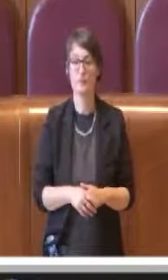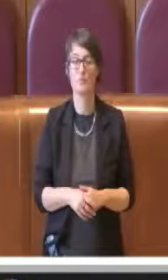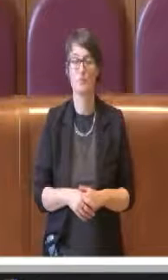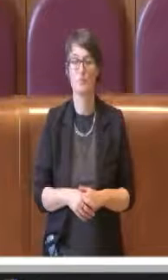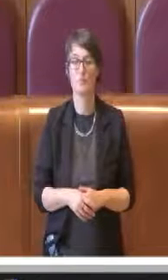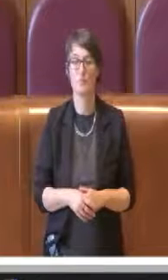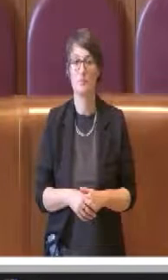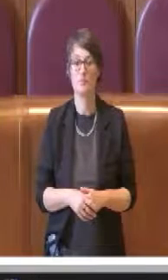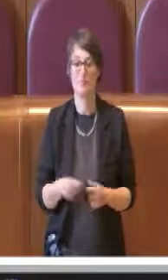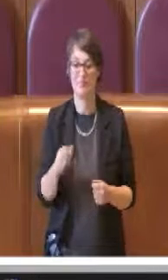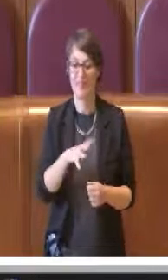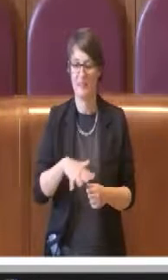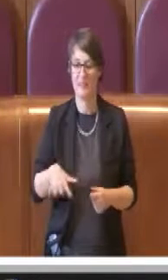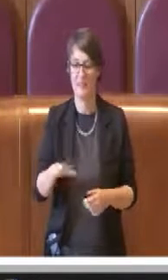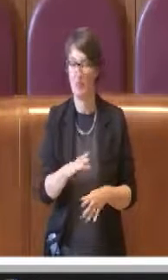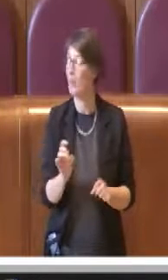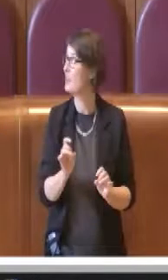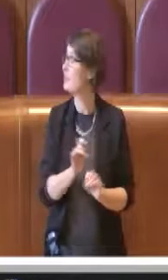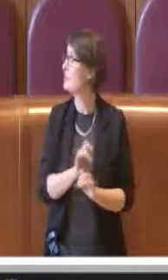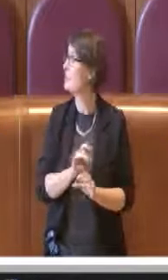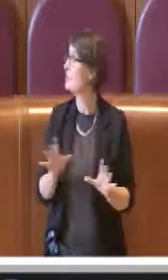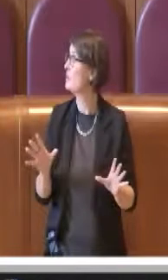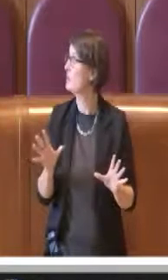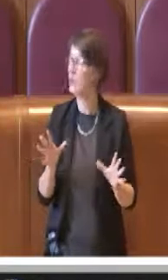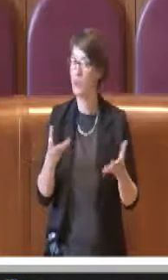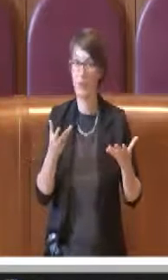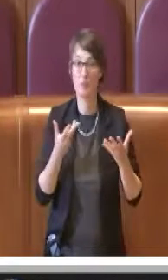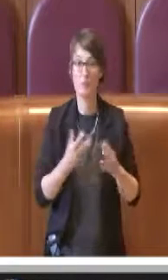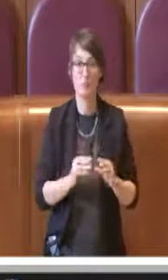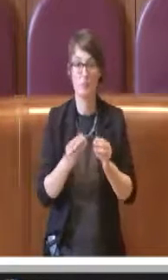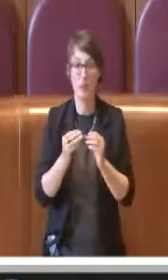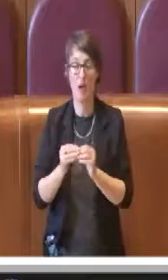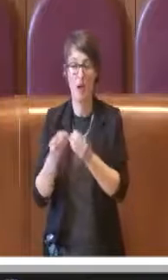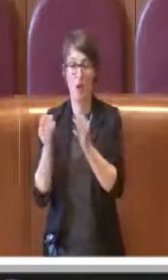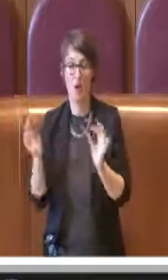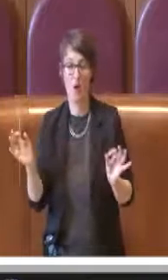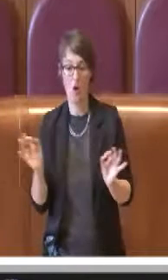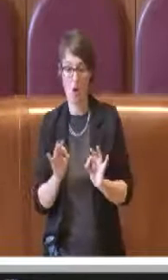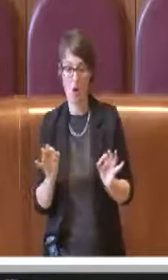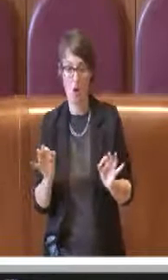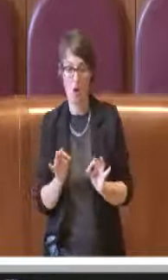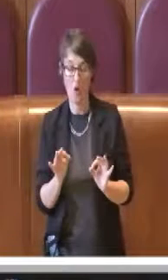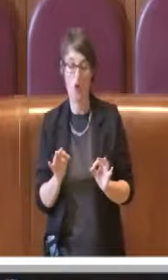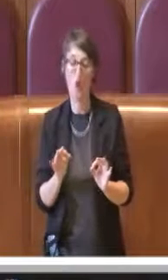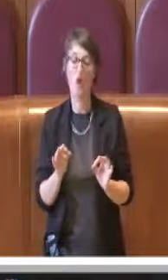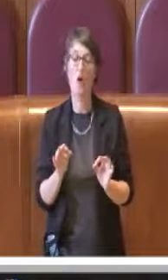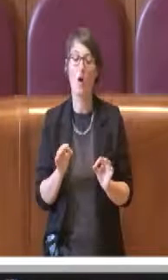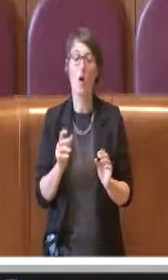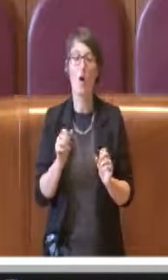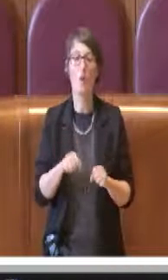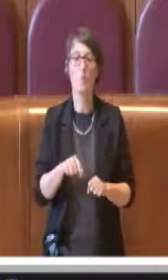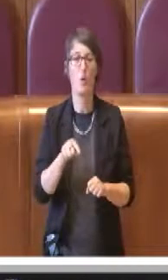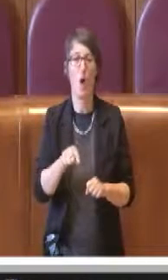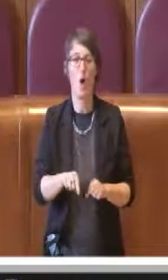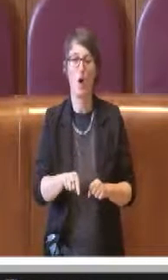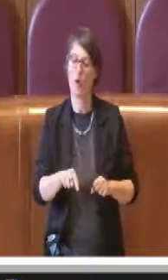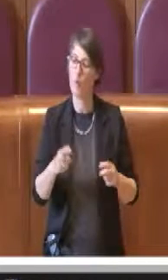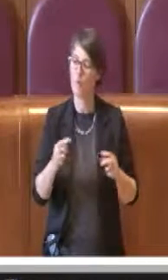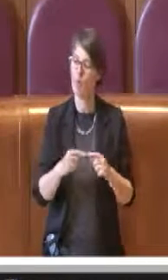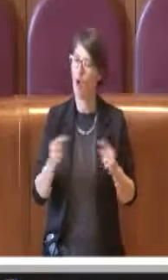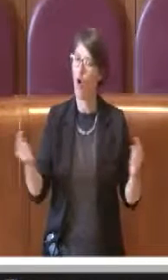spazio libero in edificato lungo via Dolese si pone come possibile collegamento con uno dei polmoni verdi della capitale.